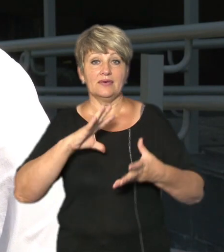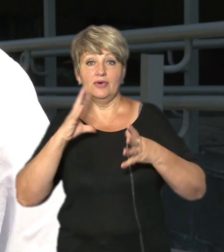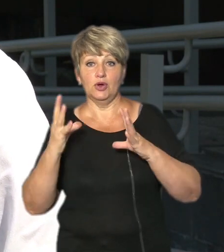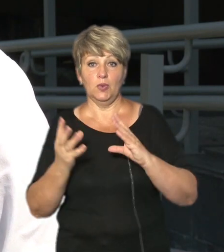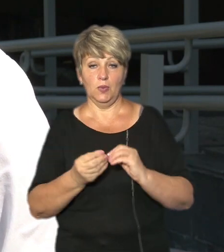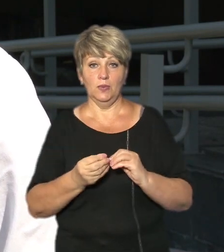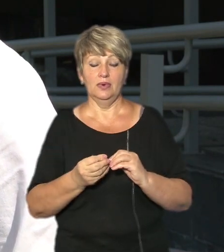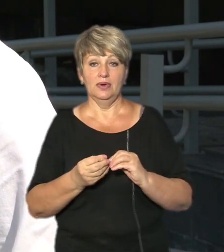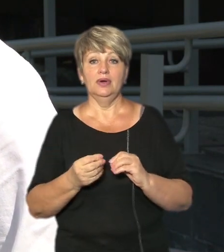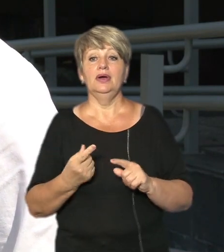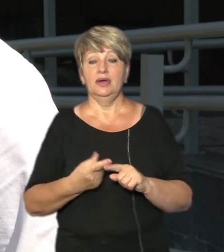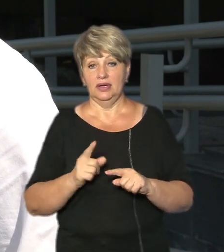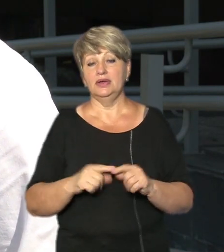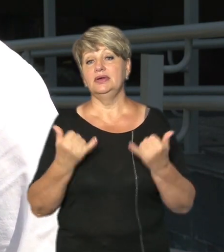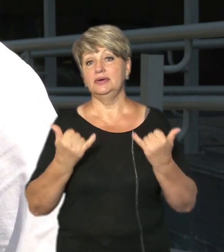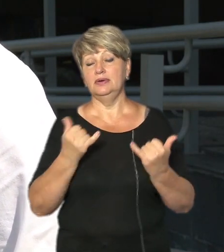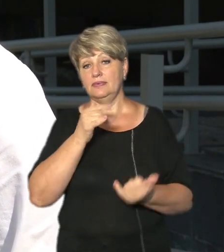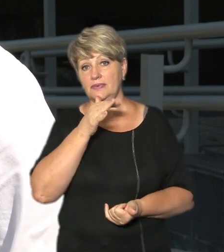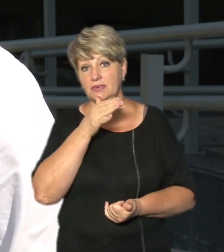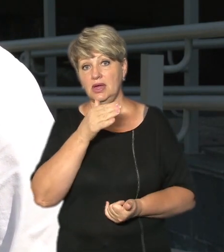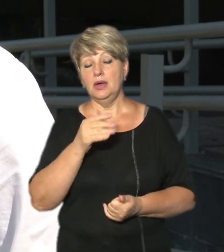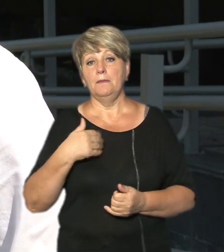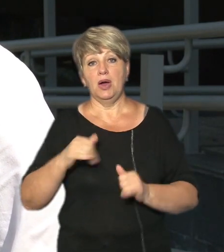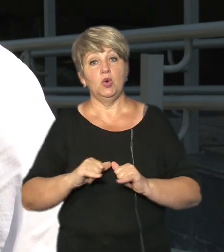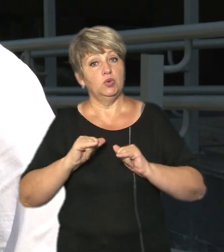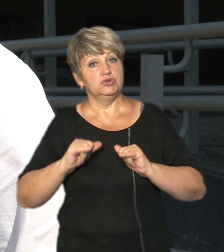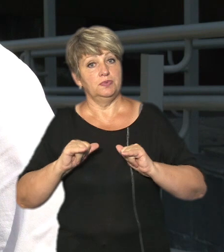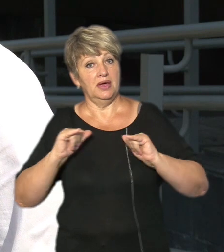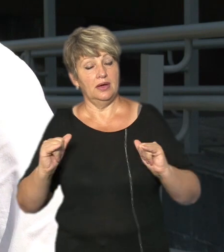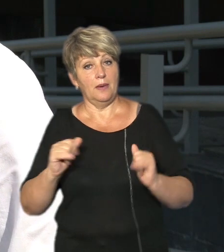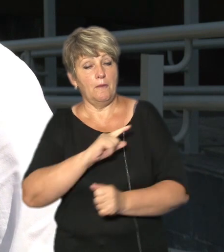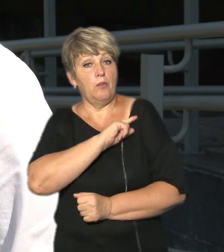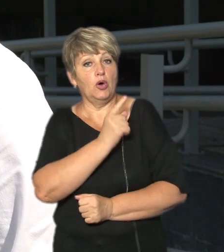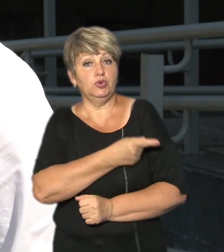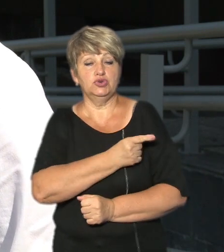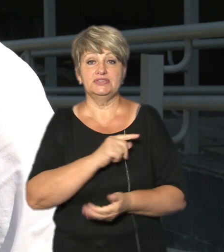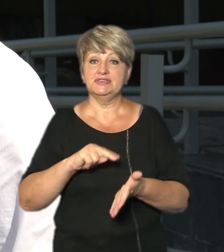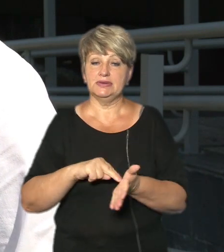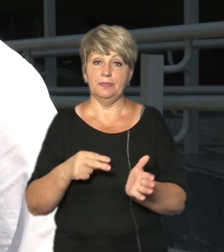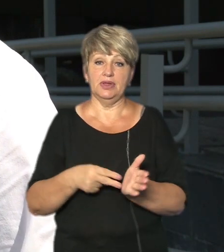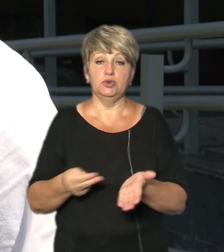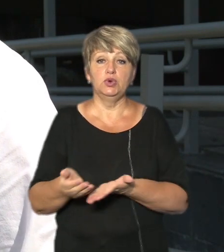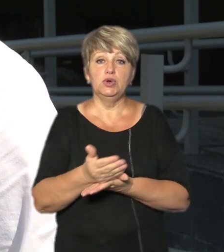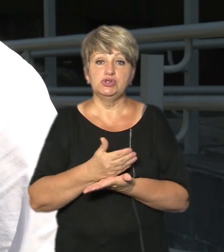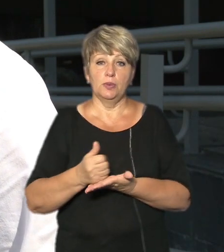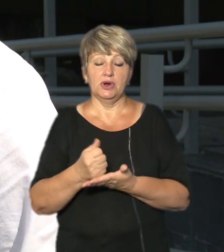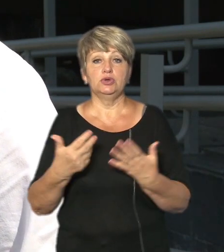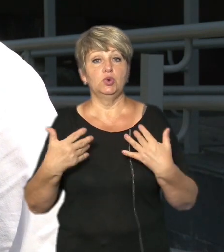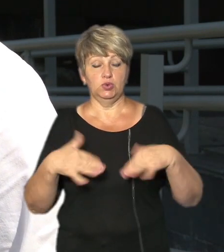центнерів з гектара На даний час ми збільшуємо потужності і плануємо зібрати вже